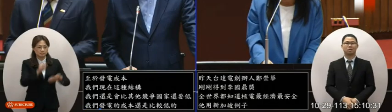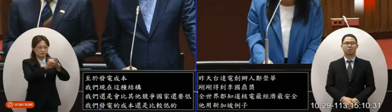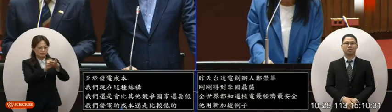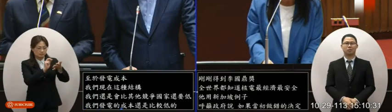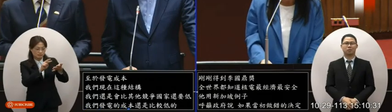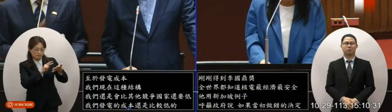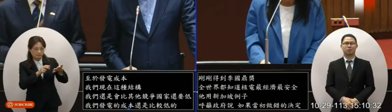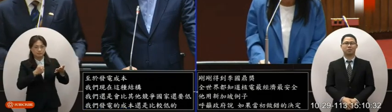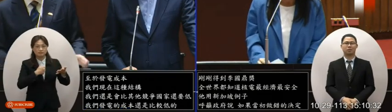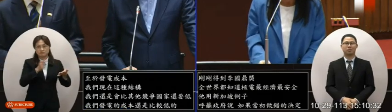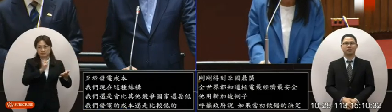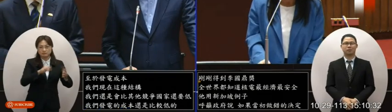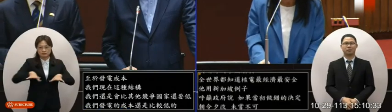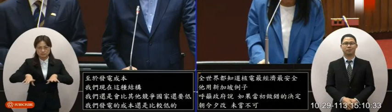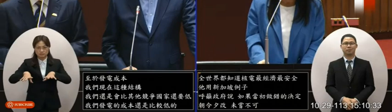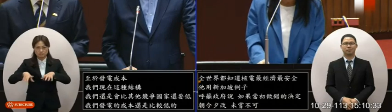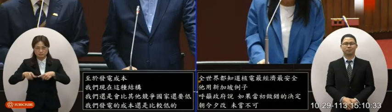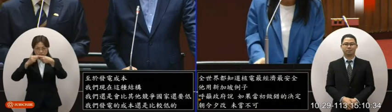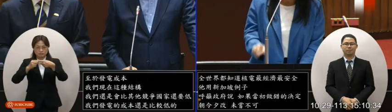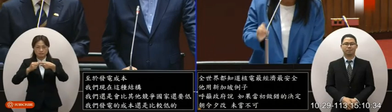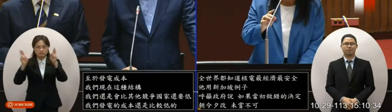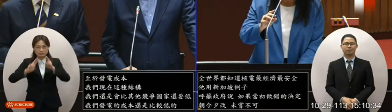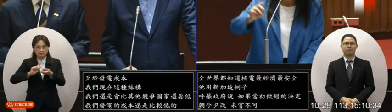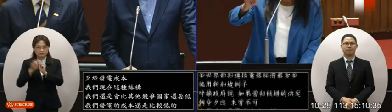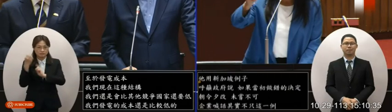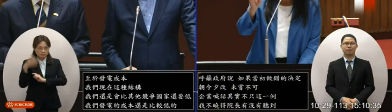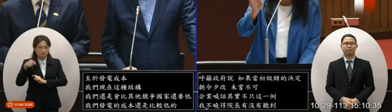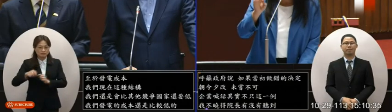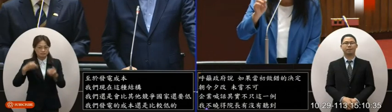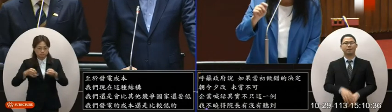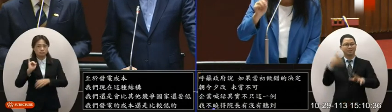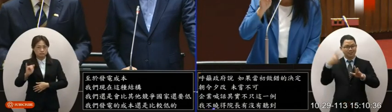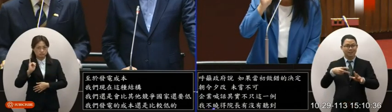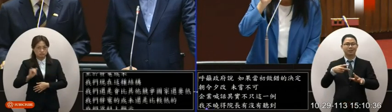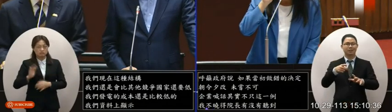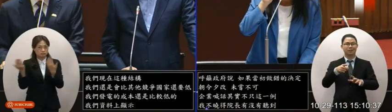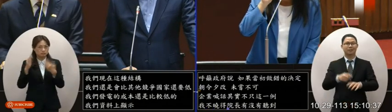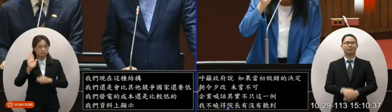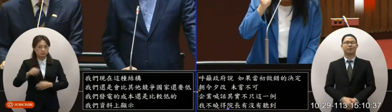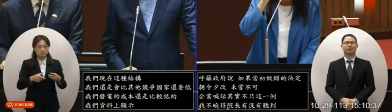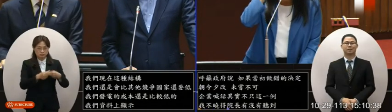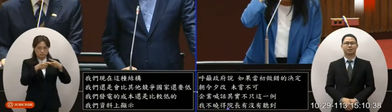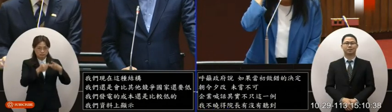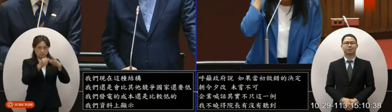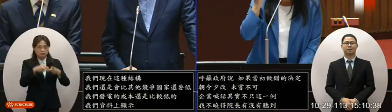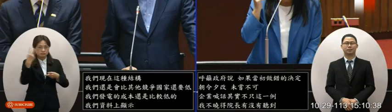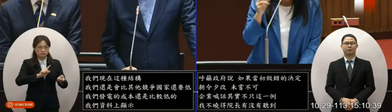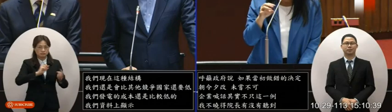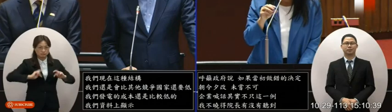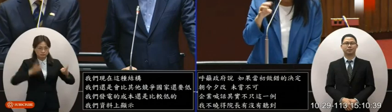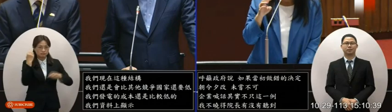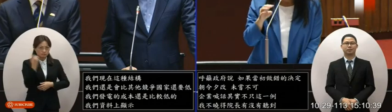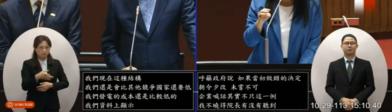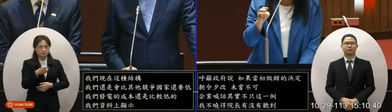示我們在第一次的能源轉型到目前成效是看得到而且是具體的如果我們繼續推動第二次能源轉型還是可以在我們